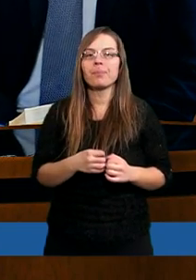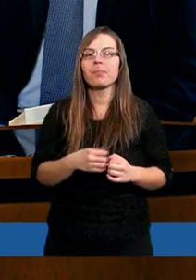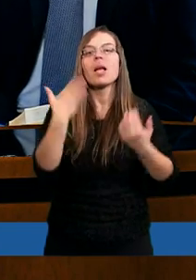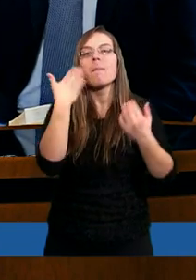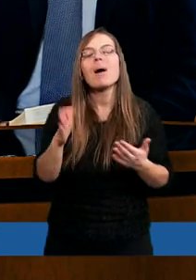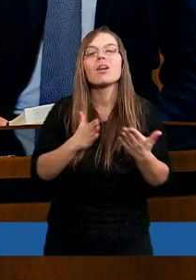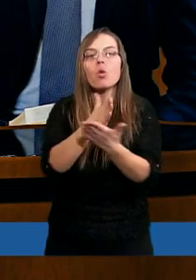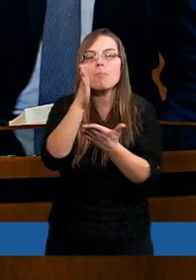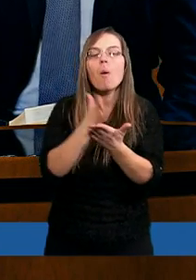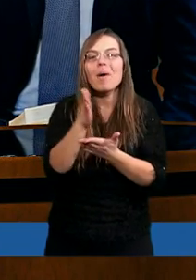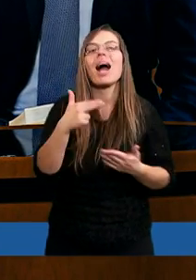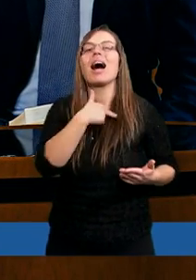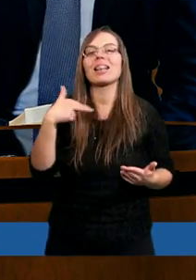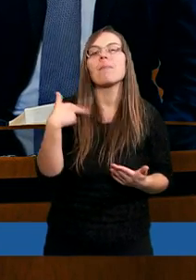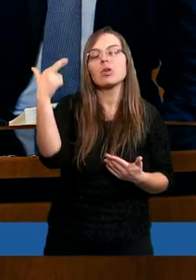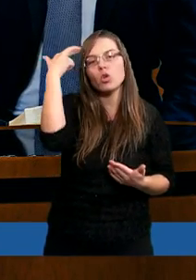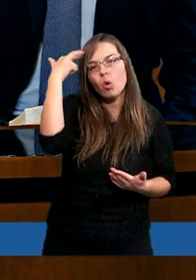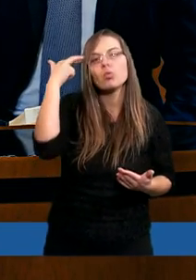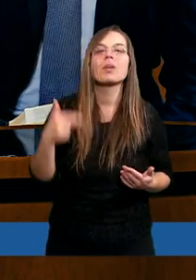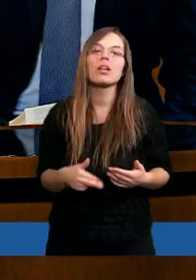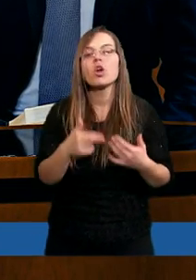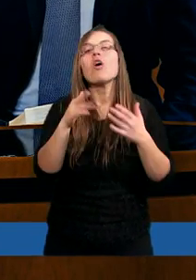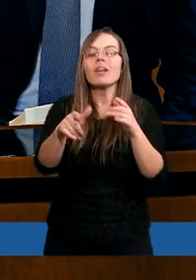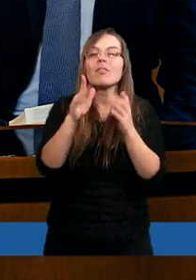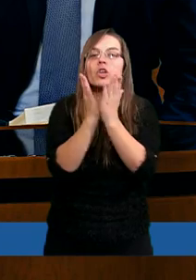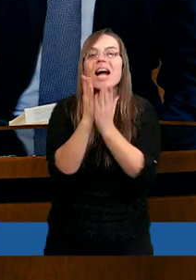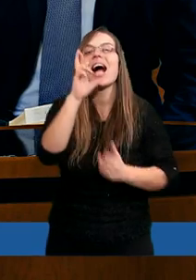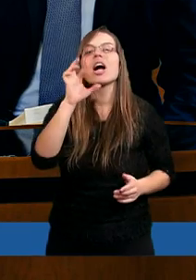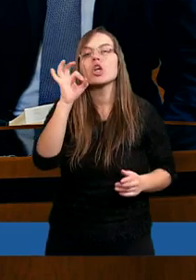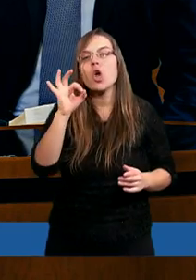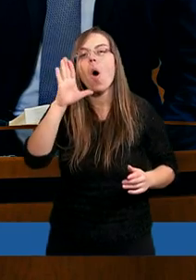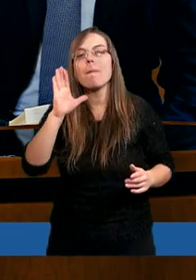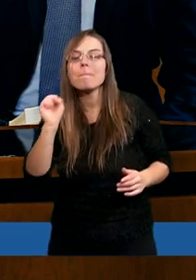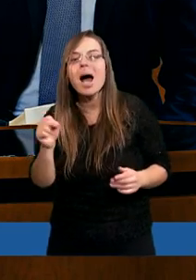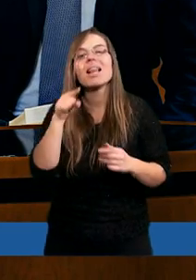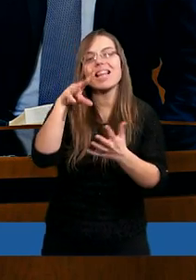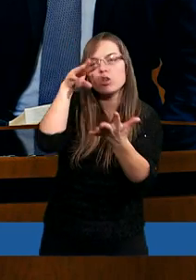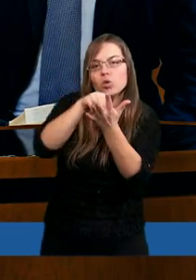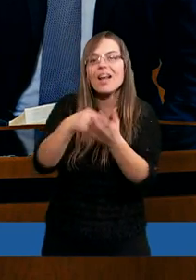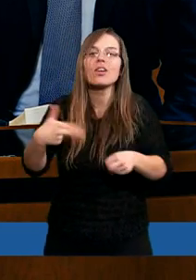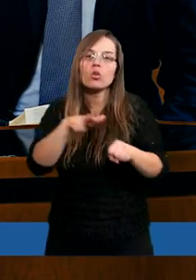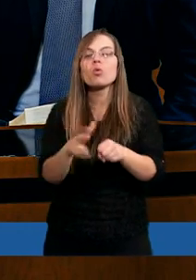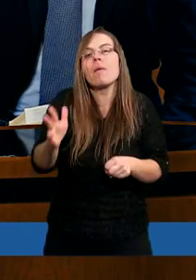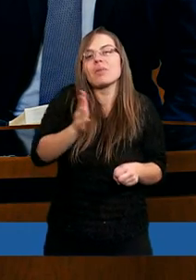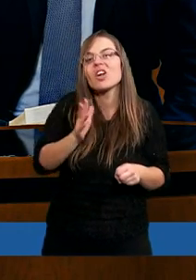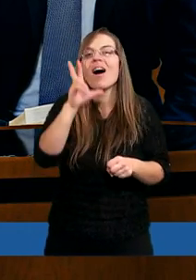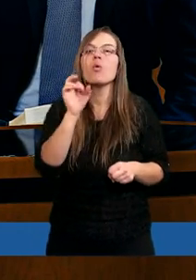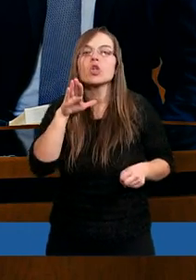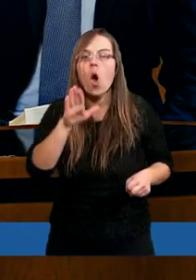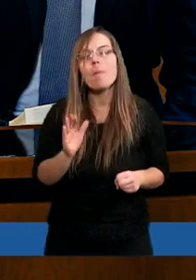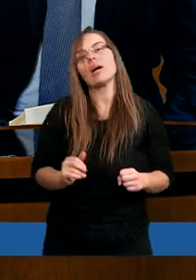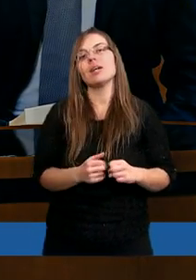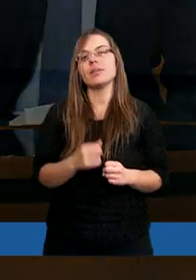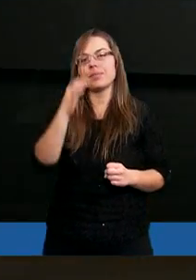bardzo pomaga nam zrozumieć również księgę Hioba. Te doświadczenia, które przeżywał